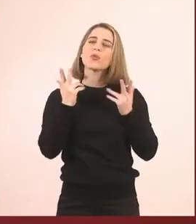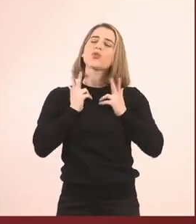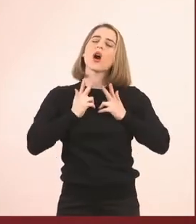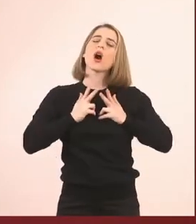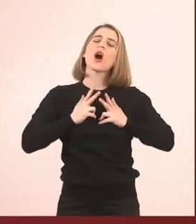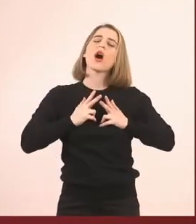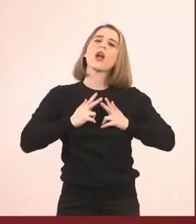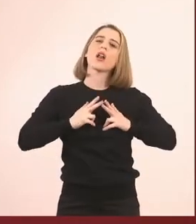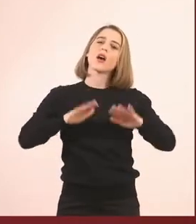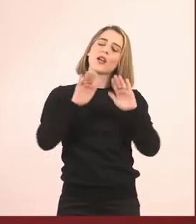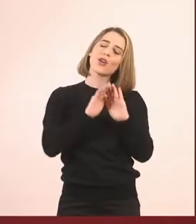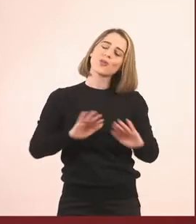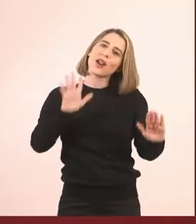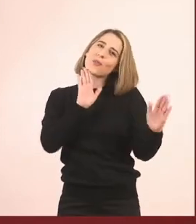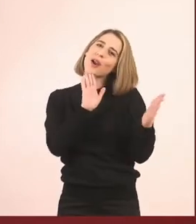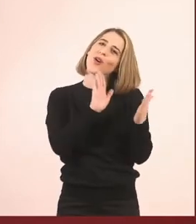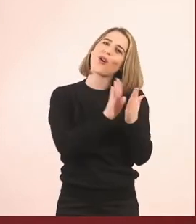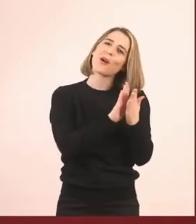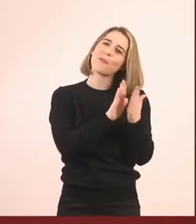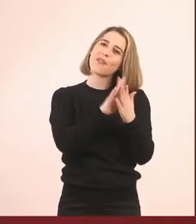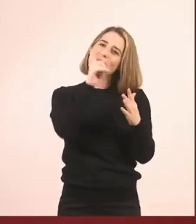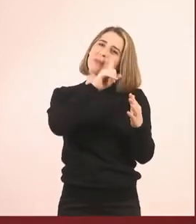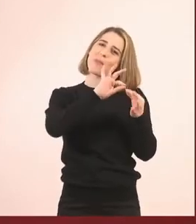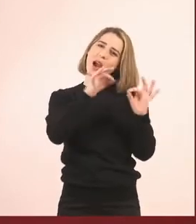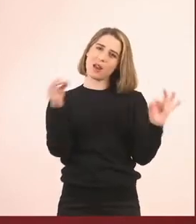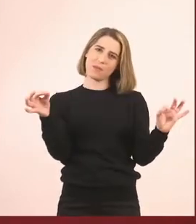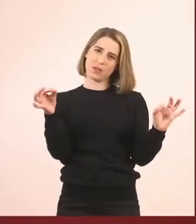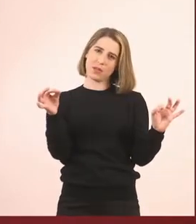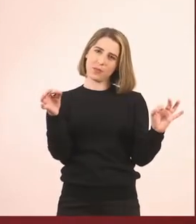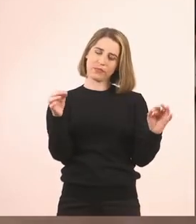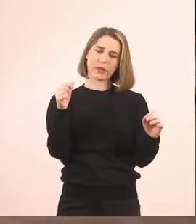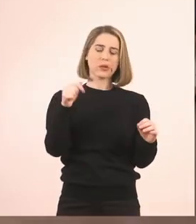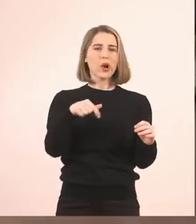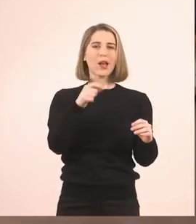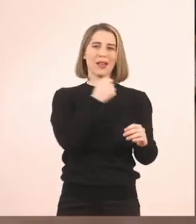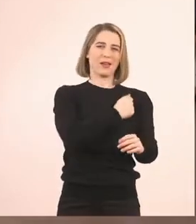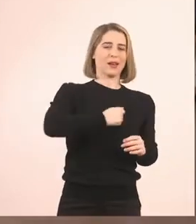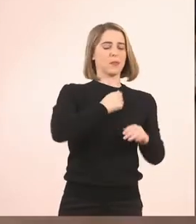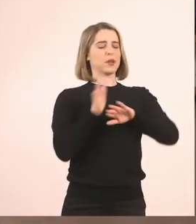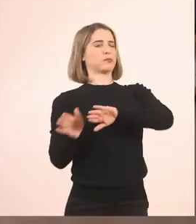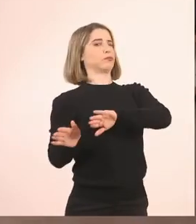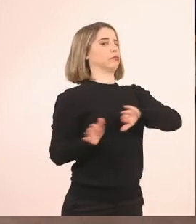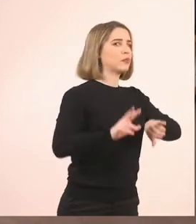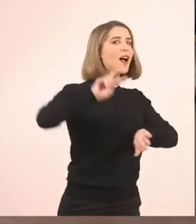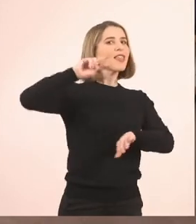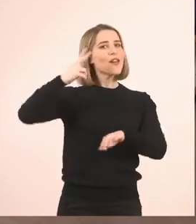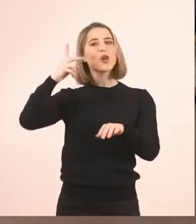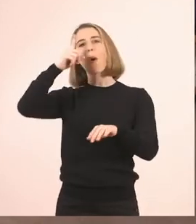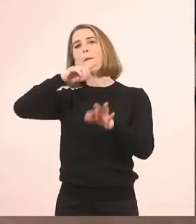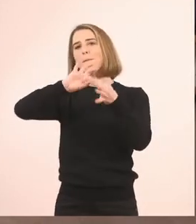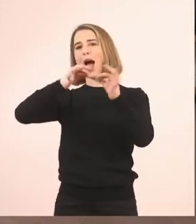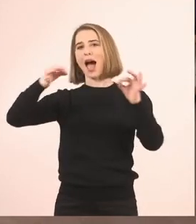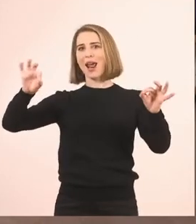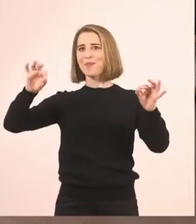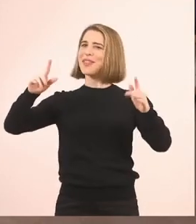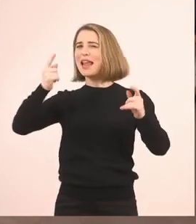σε ένα ωραίο παραμύθι. Από αυτό πάμε λίγο να ανέβουμε όμως. Πάμε στο δεύτερο παραμύθι που ήθελα να σας